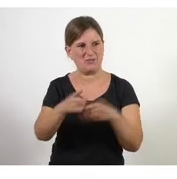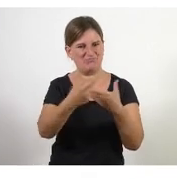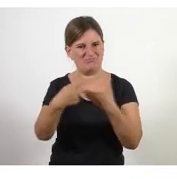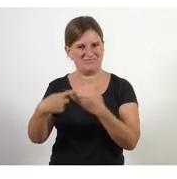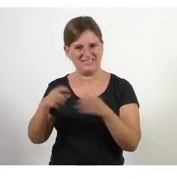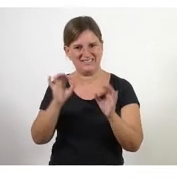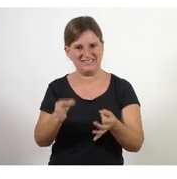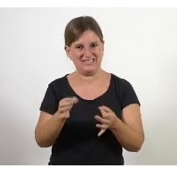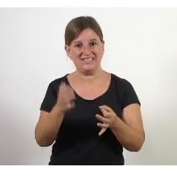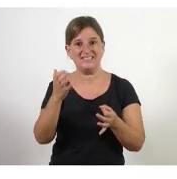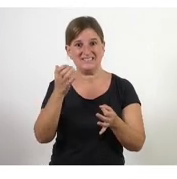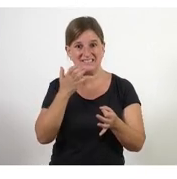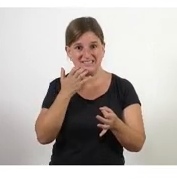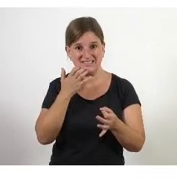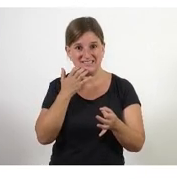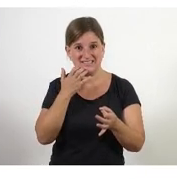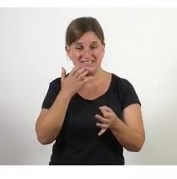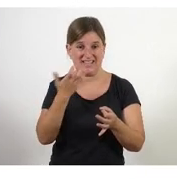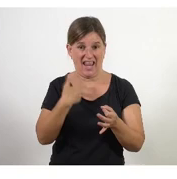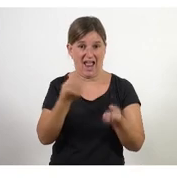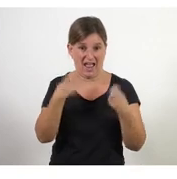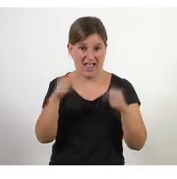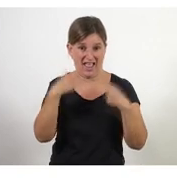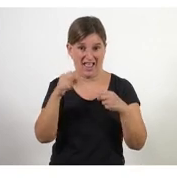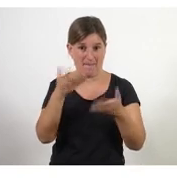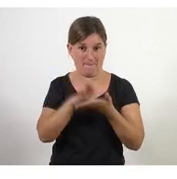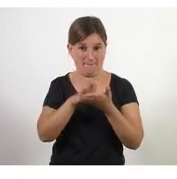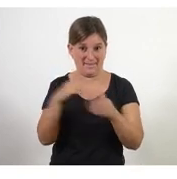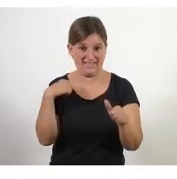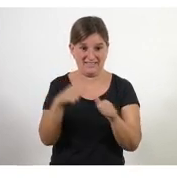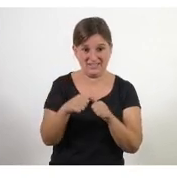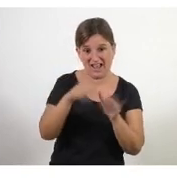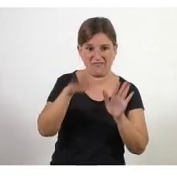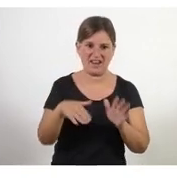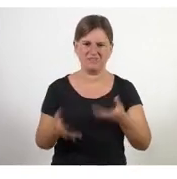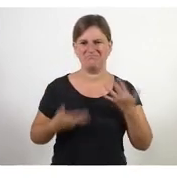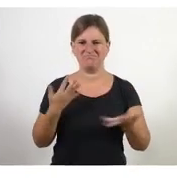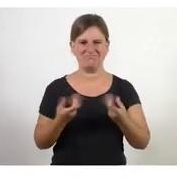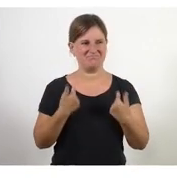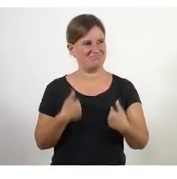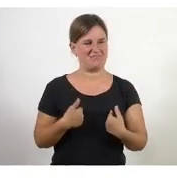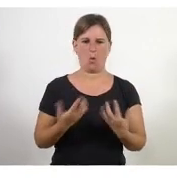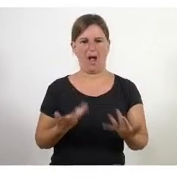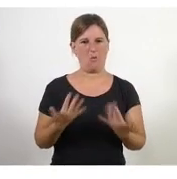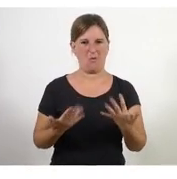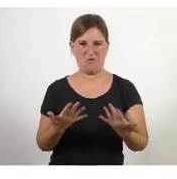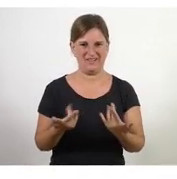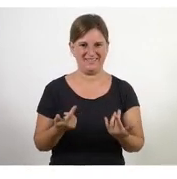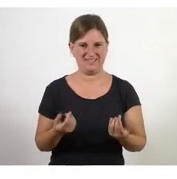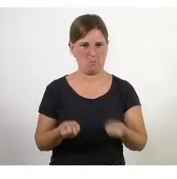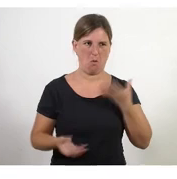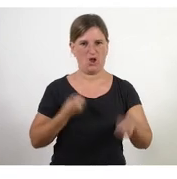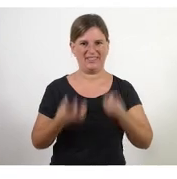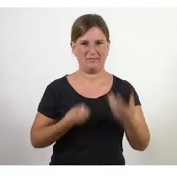si el practiques a mi m'ha passat l'he anat practicant aquests mesos i arriba un moment que no ho sé noto alguna cosa i és com guau que bé la gent